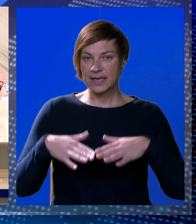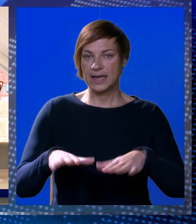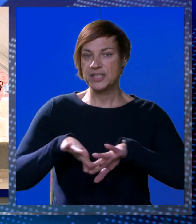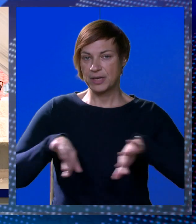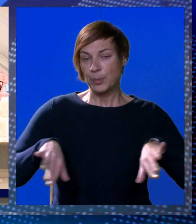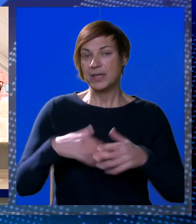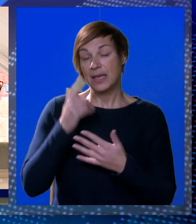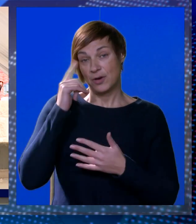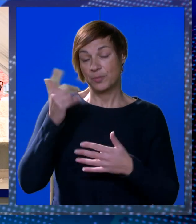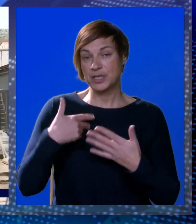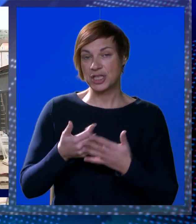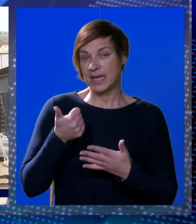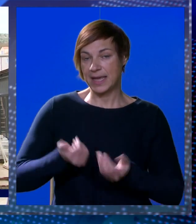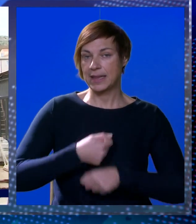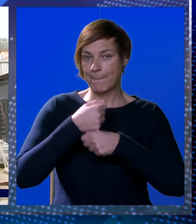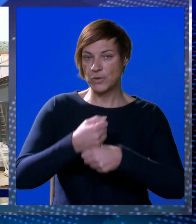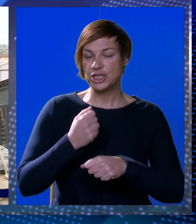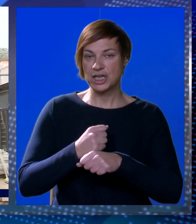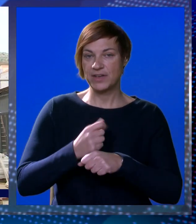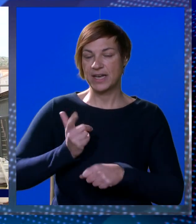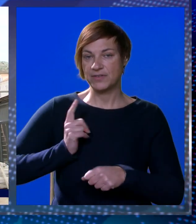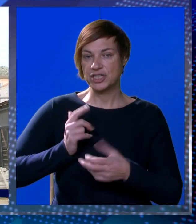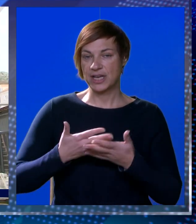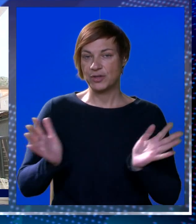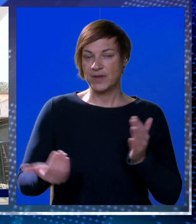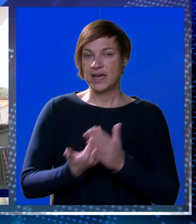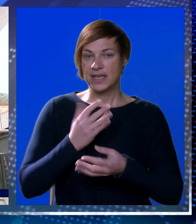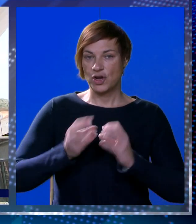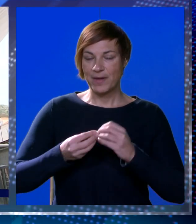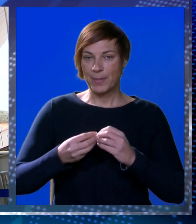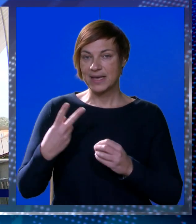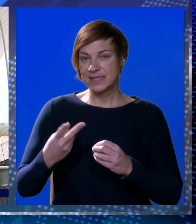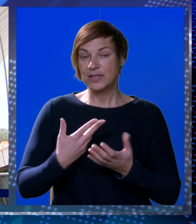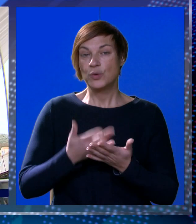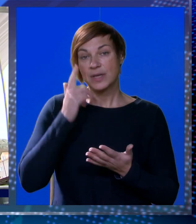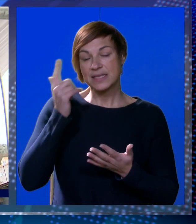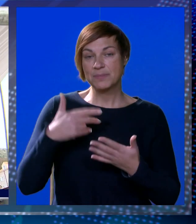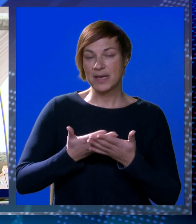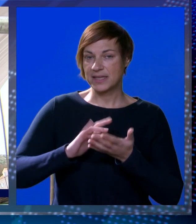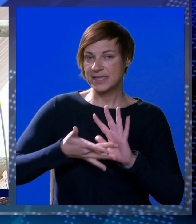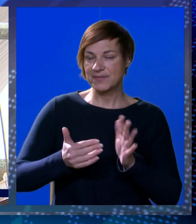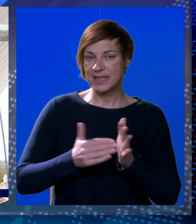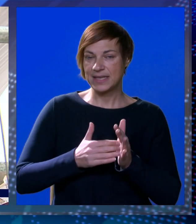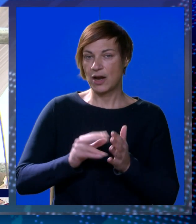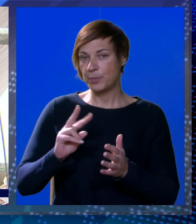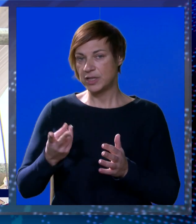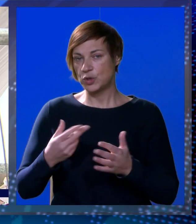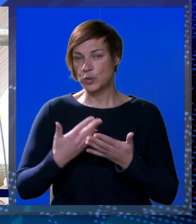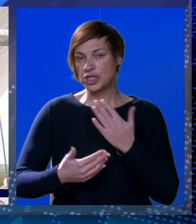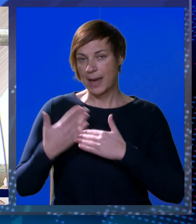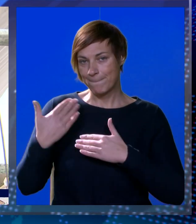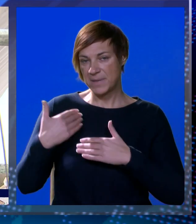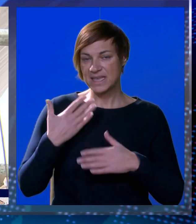Građani pak podijeljenog mišljenja. Dok jedni podržavaju radove i čekaju otvorenje nove tržnice, drugi pak smatruju kako je sve trebalo